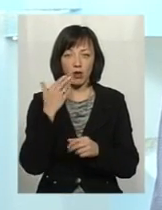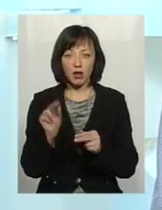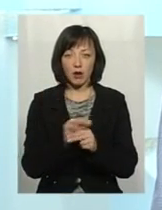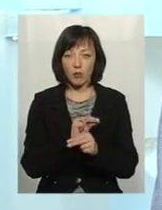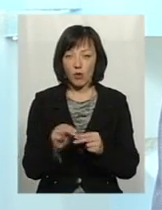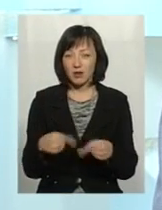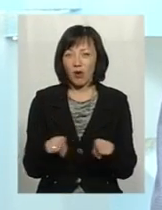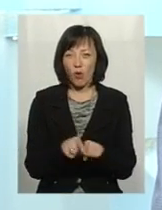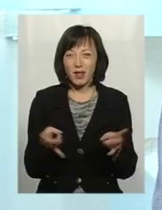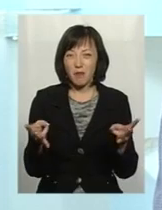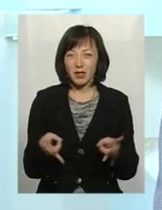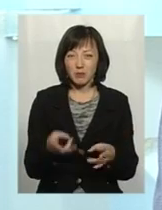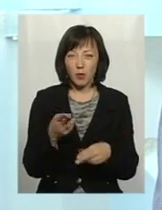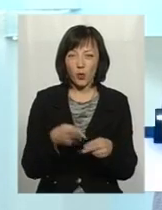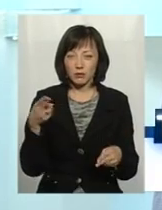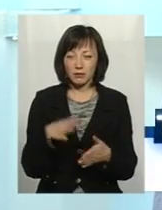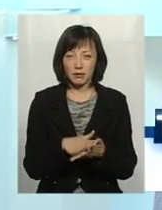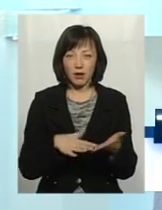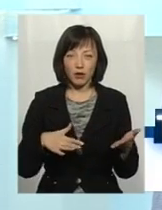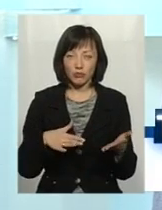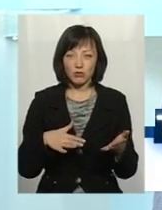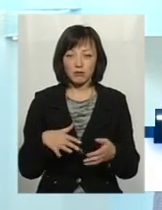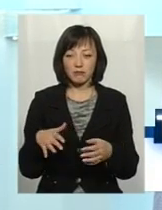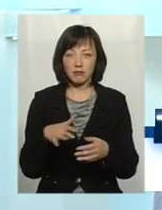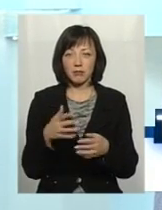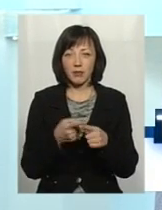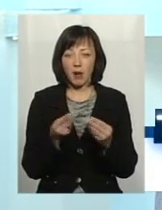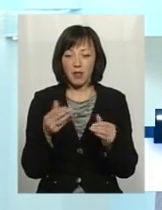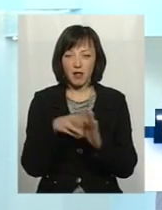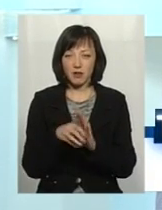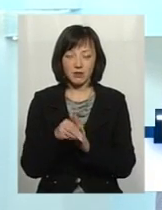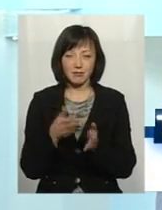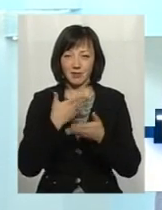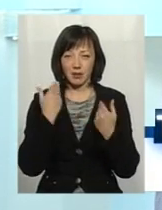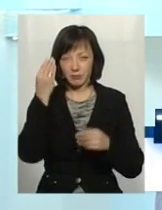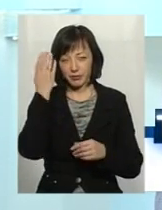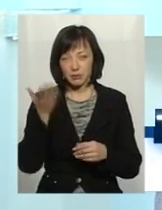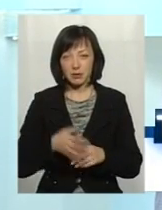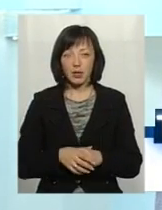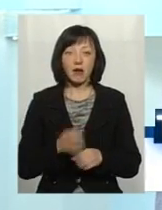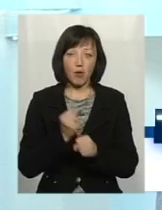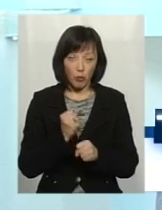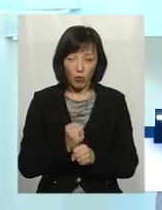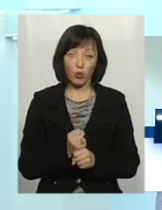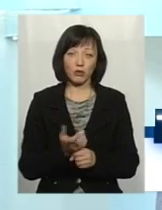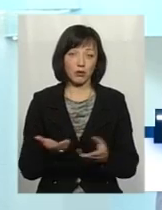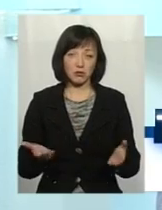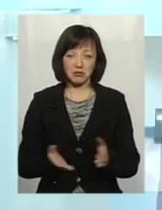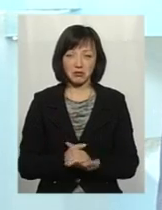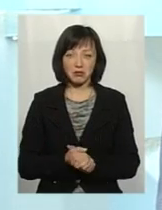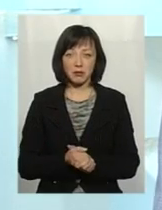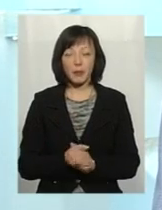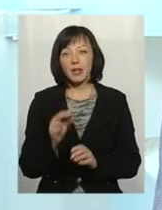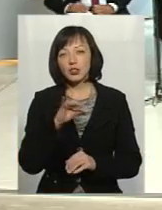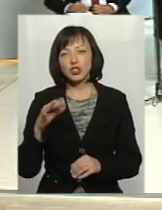Ну, як би такої необхідності острої далі продовжувати якісь капіталові вваження, туди немає. В принципі, вони працюють в такі Скажіть,